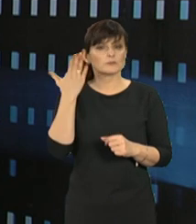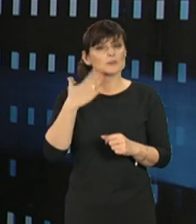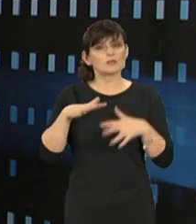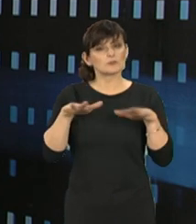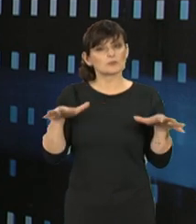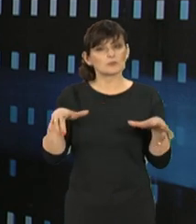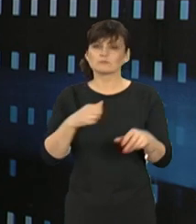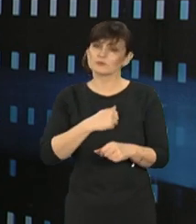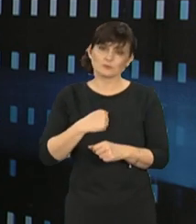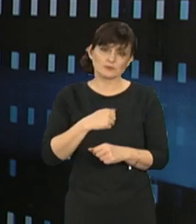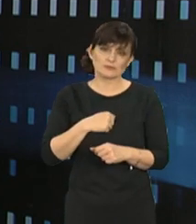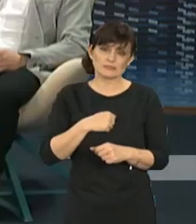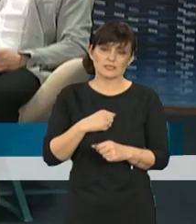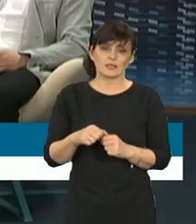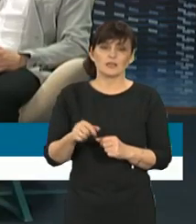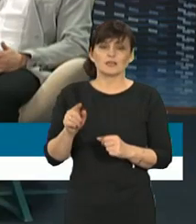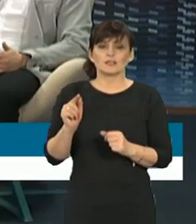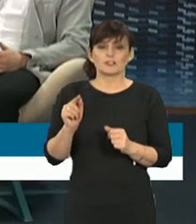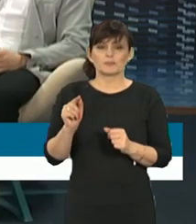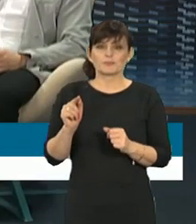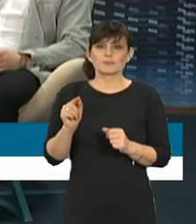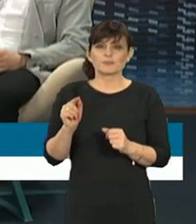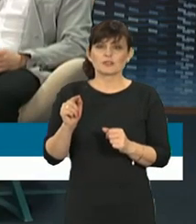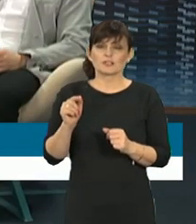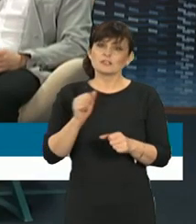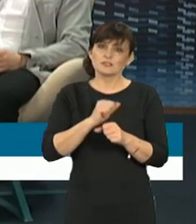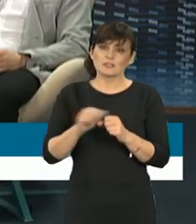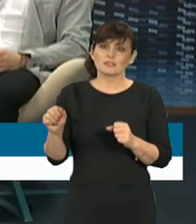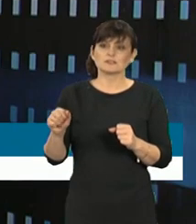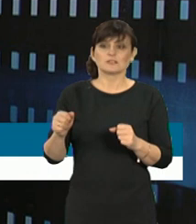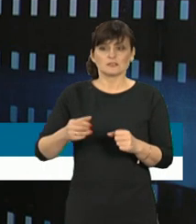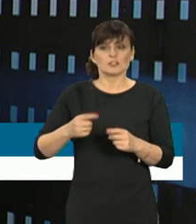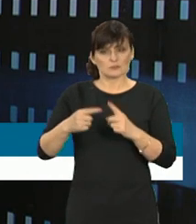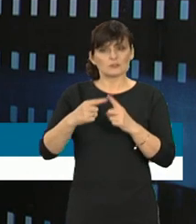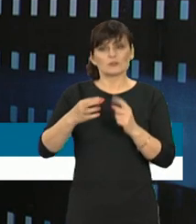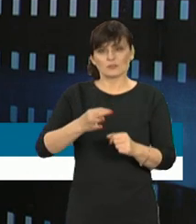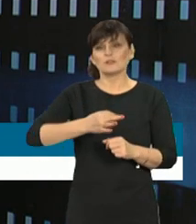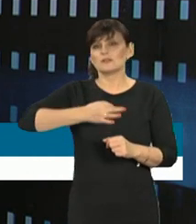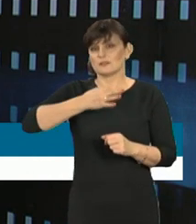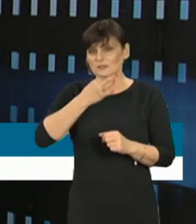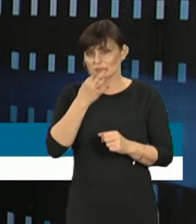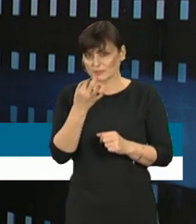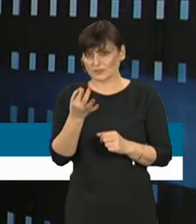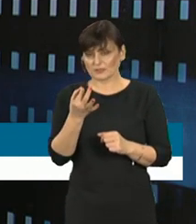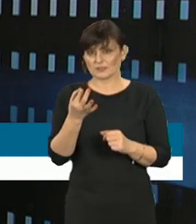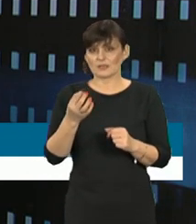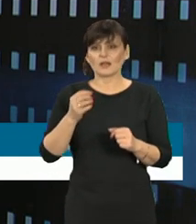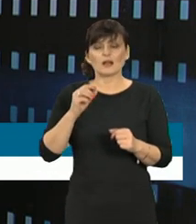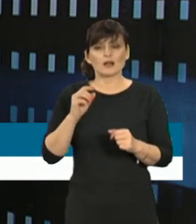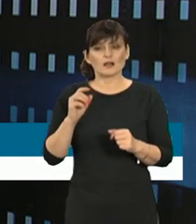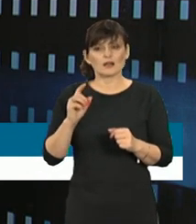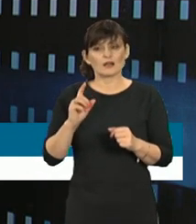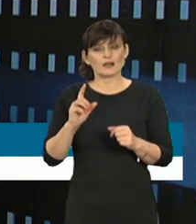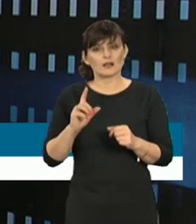niestety bardzo dużo, bardzo dużo. Także jest postęp, jest, jest,